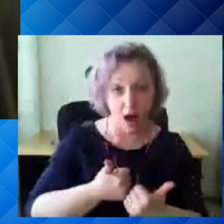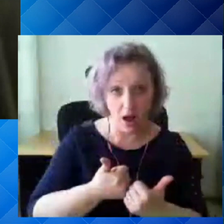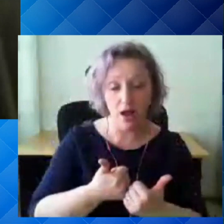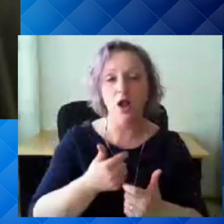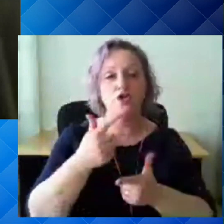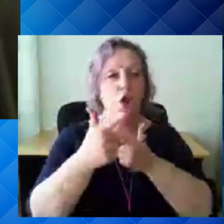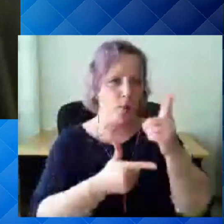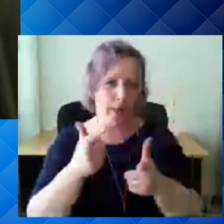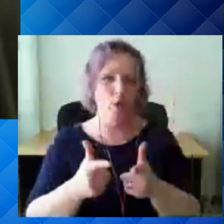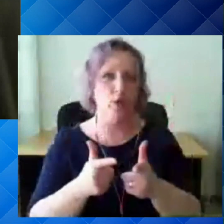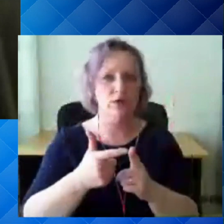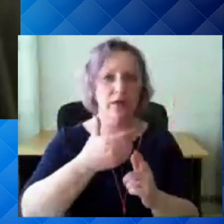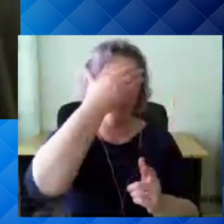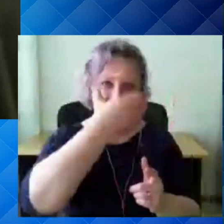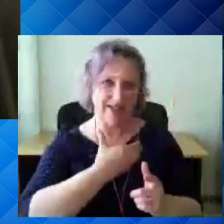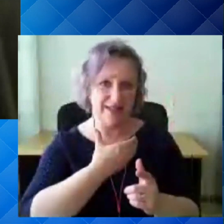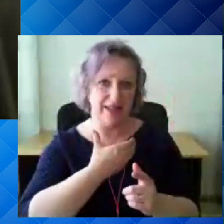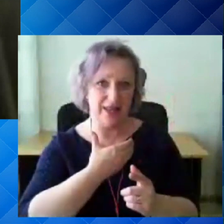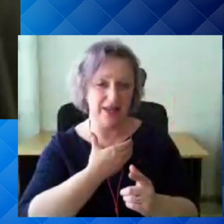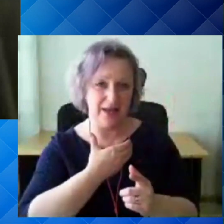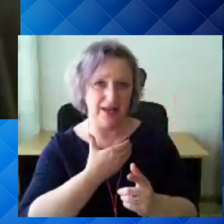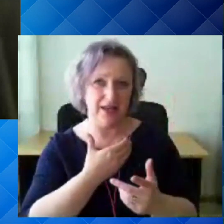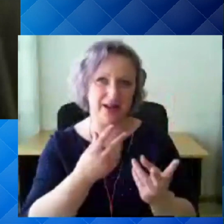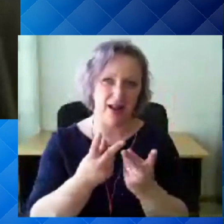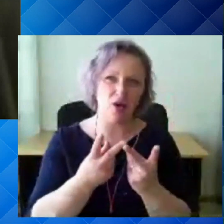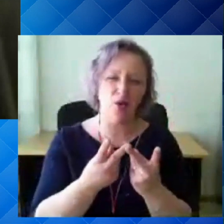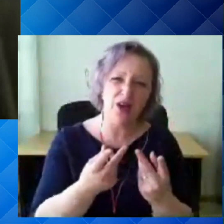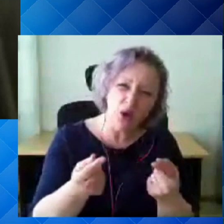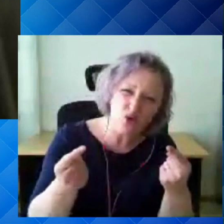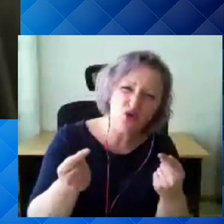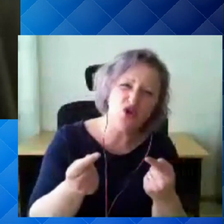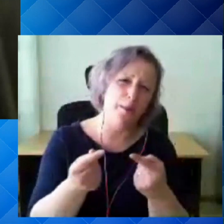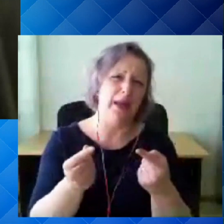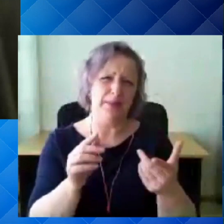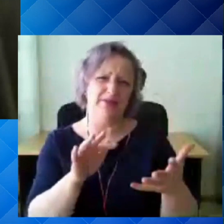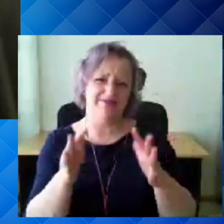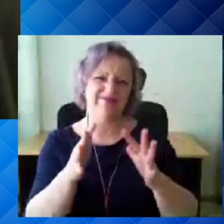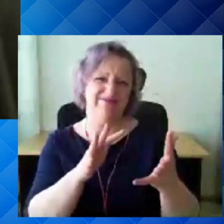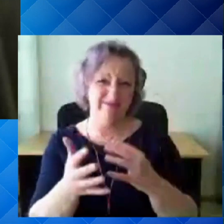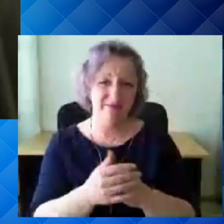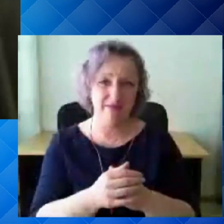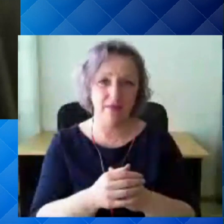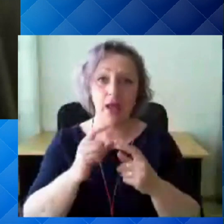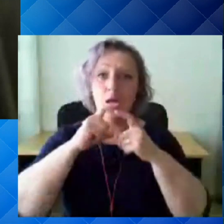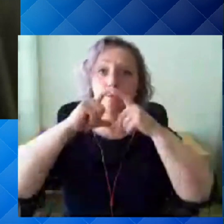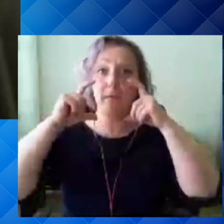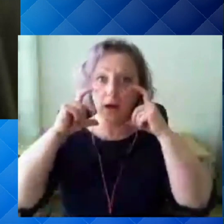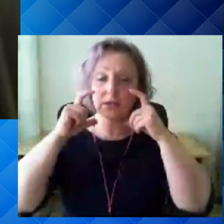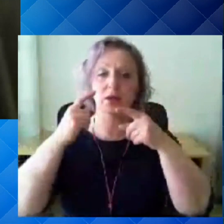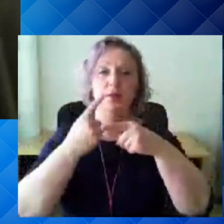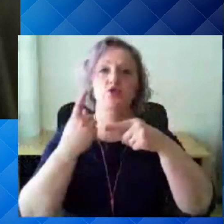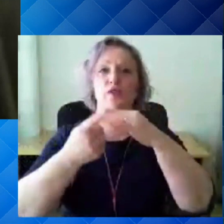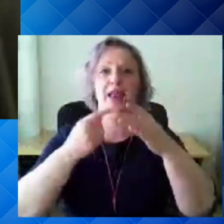visiir on nii-öelda kefematest variantidest parem. Maski ja visiiri koos kandmine